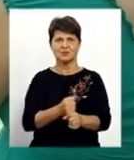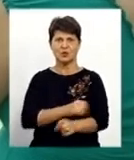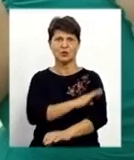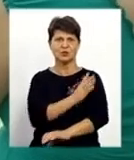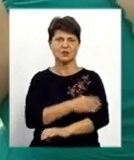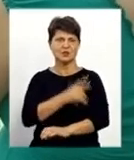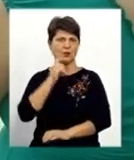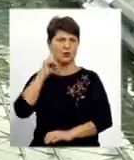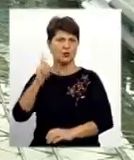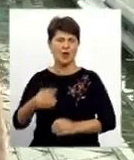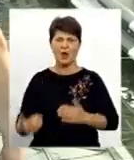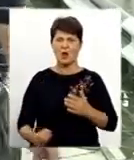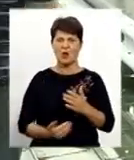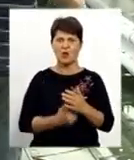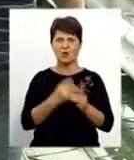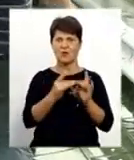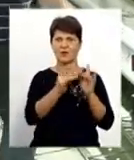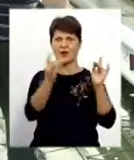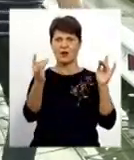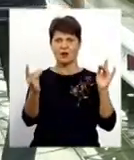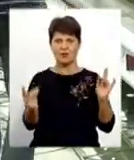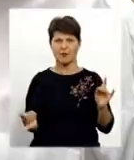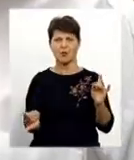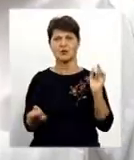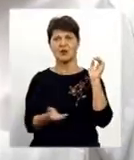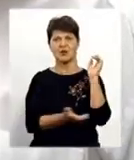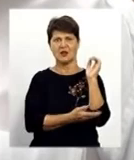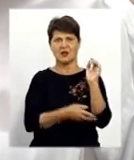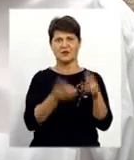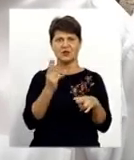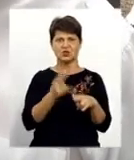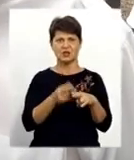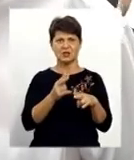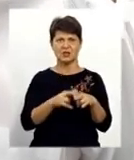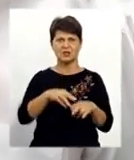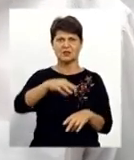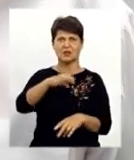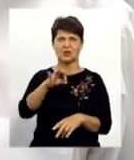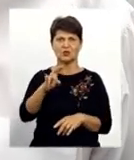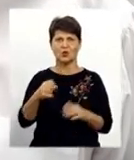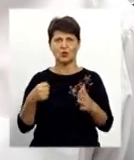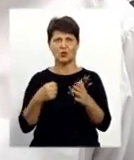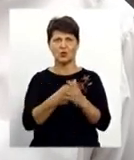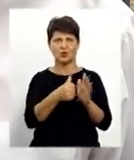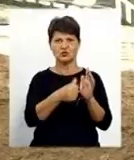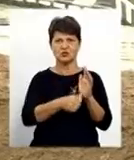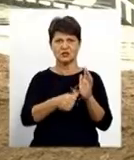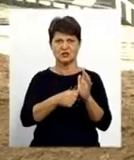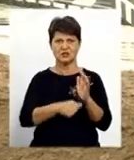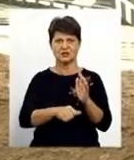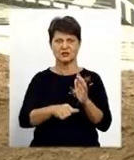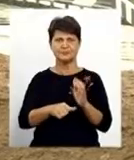дерева та заліза, і може витримати до 60 тонн навантаження. Йому не страшний паводок, йому не страшний